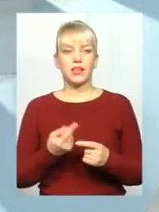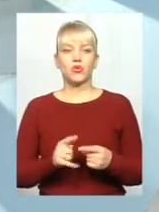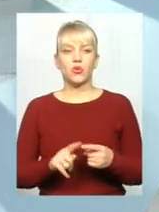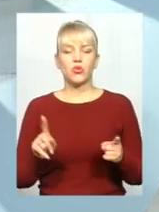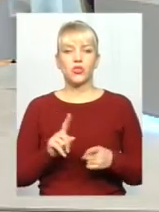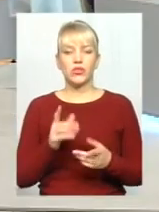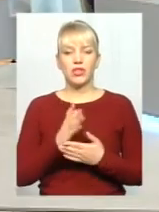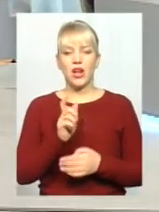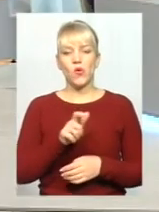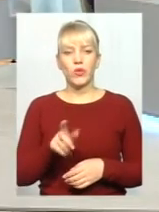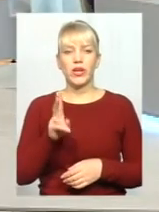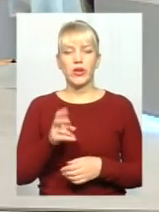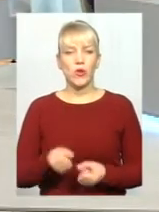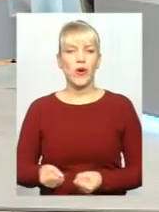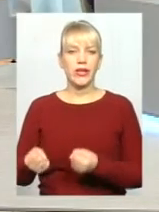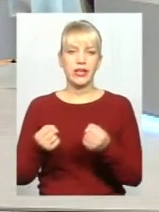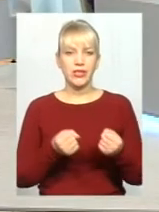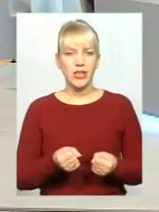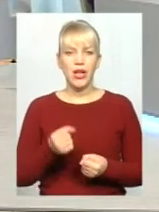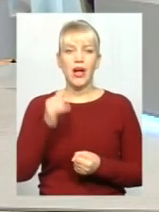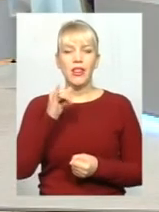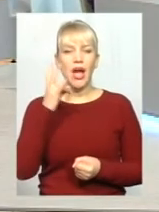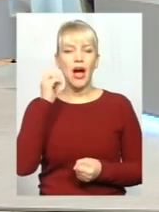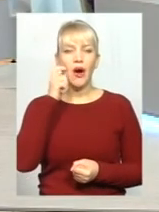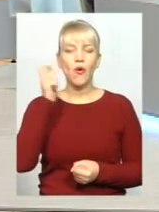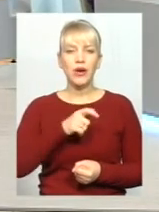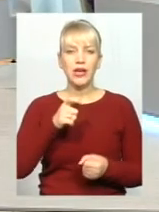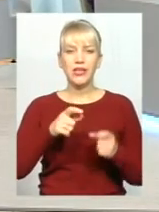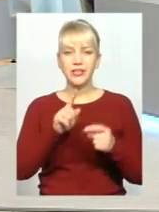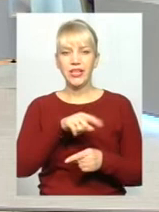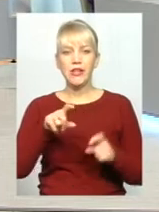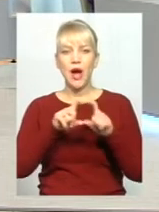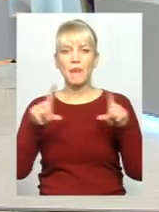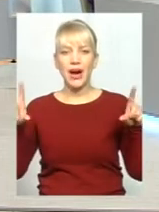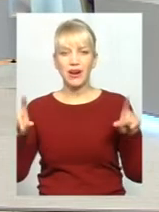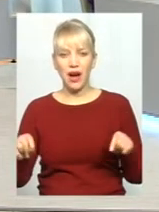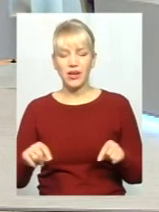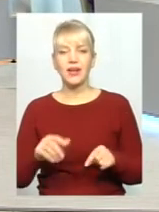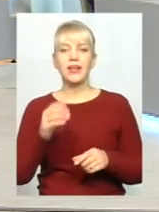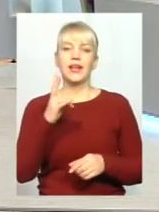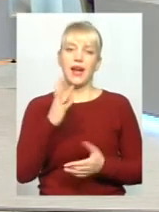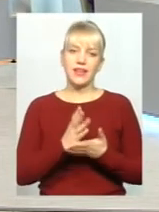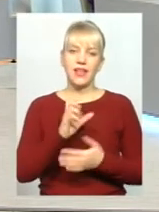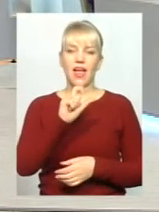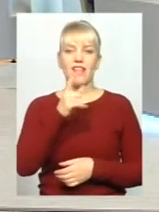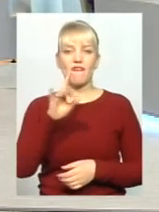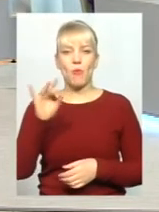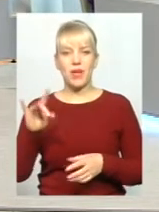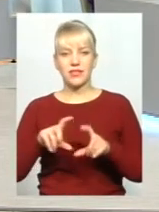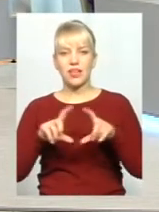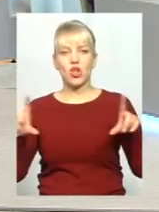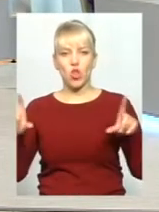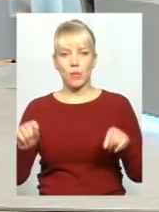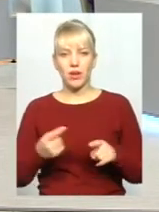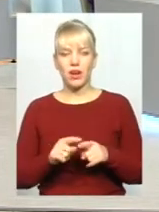є люди, які їздять на українській реєстрації, так автомобілі є, на європейській реєстрації, вони